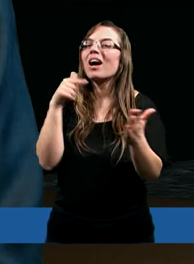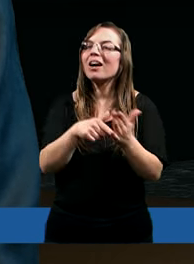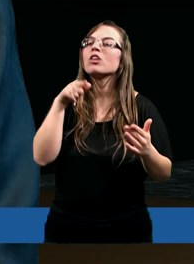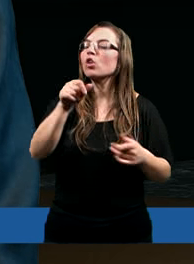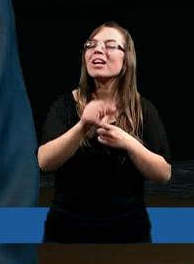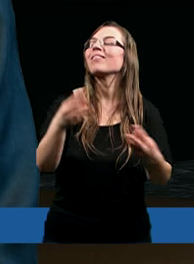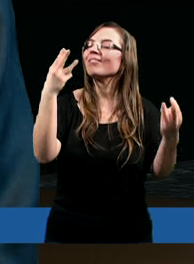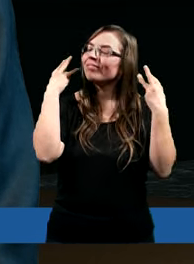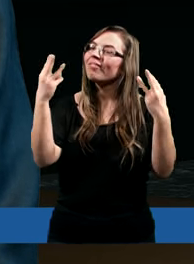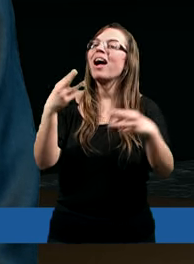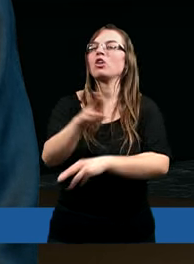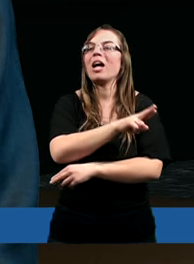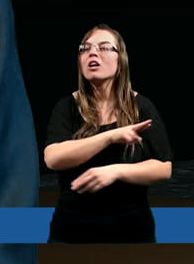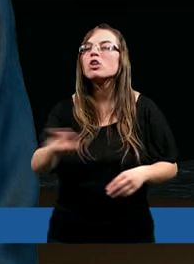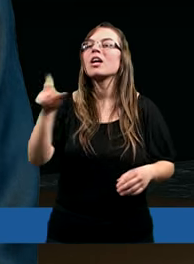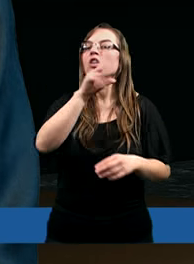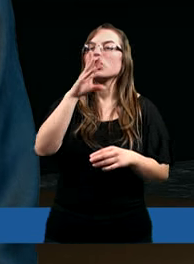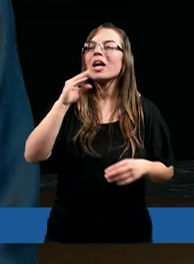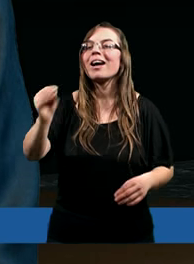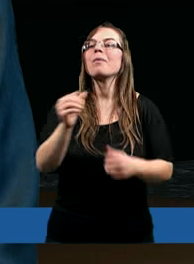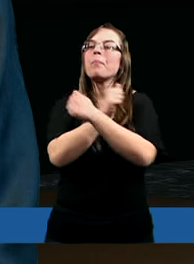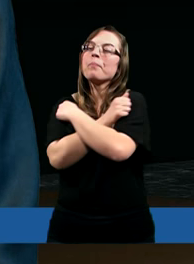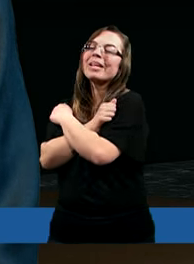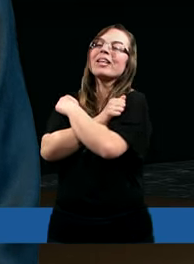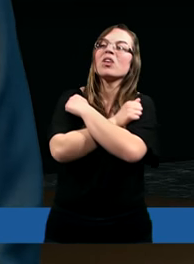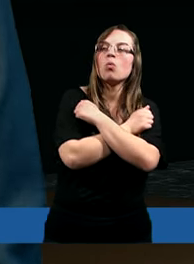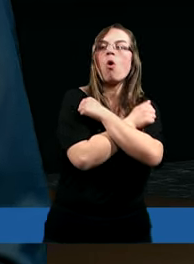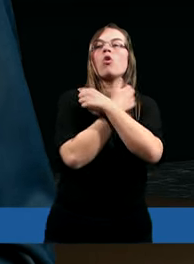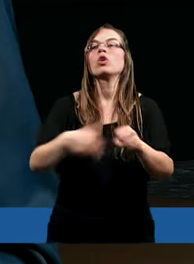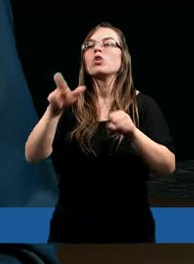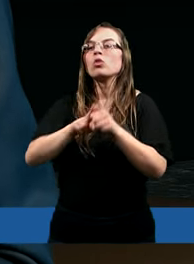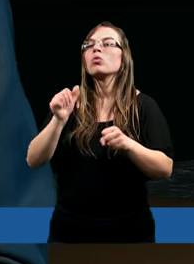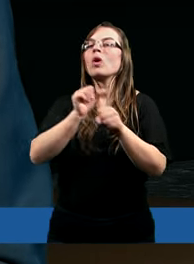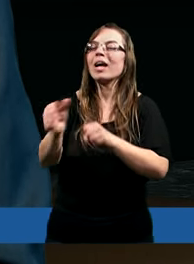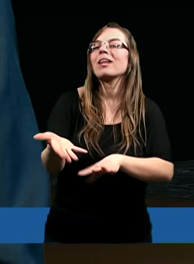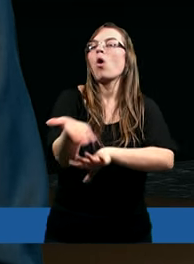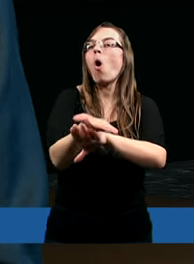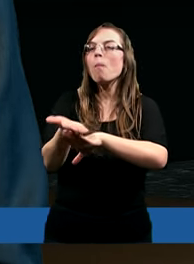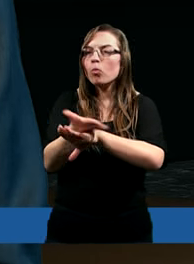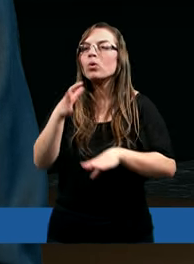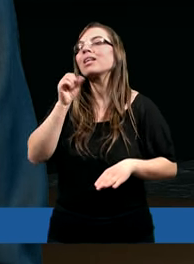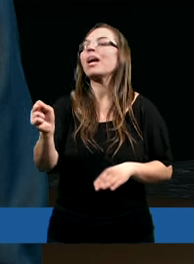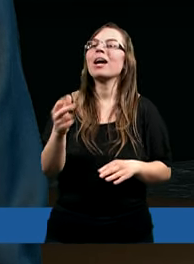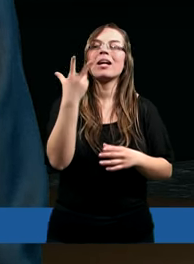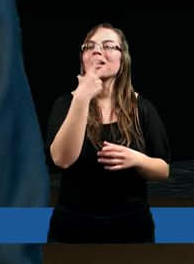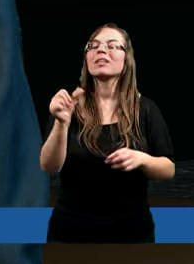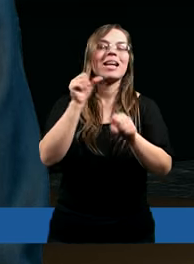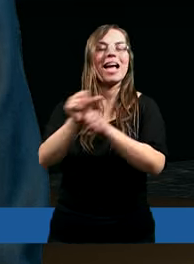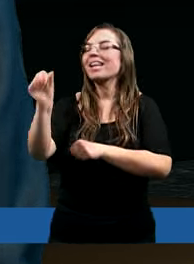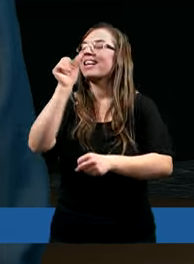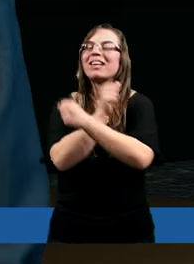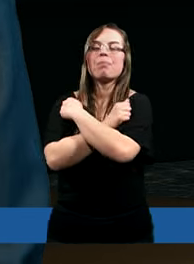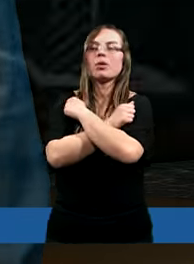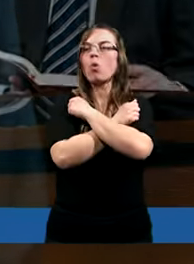to istotne, że miłość, która jest obłudna, nie jest